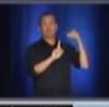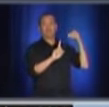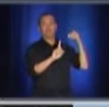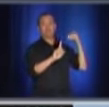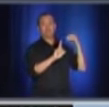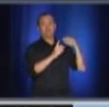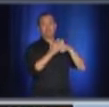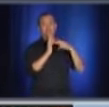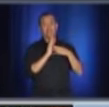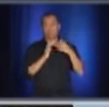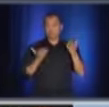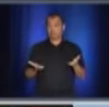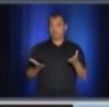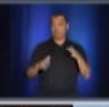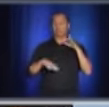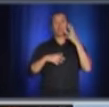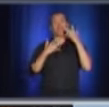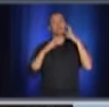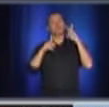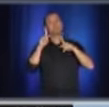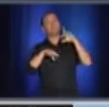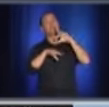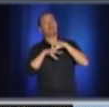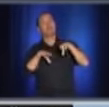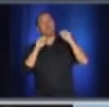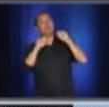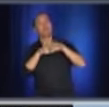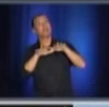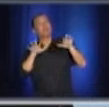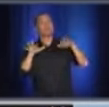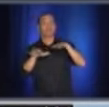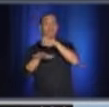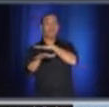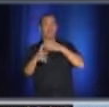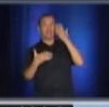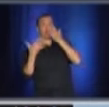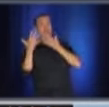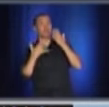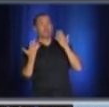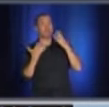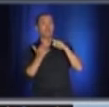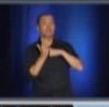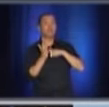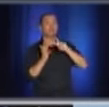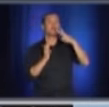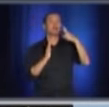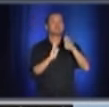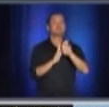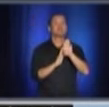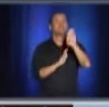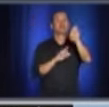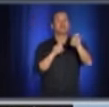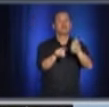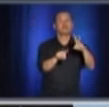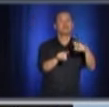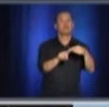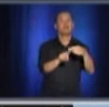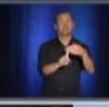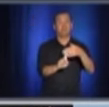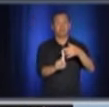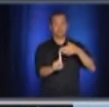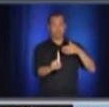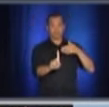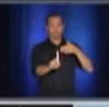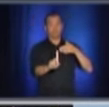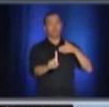préoccupation à toute l'équipe, c'est lorsqu'on va rentrer dans une deuxième vague, on voudrait que ce nombre de cas actifs-là soit le